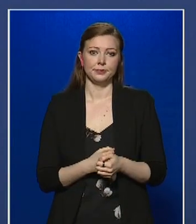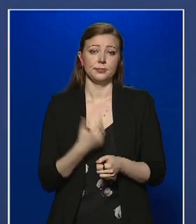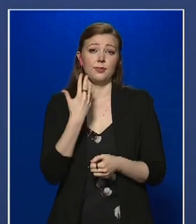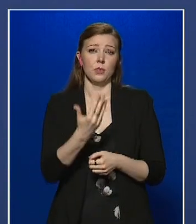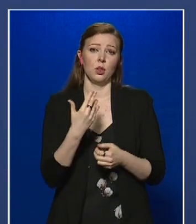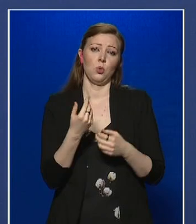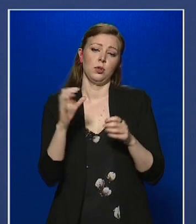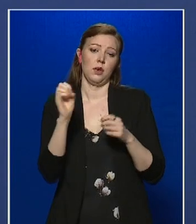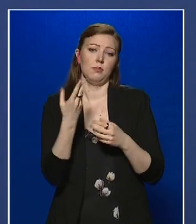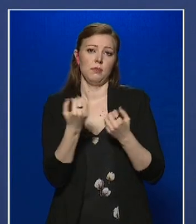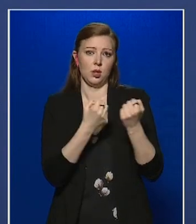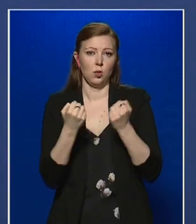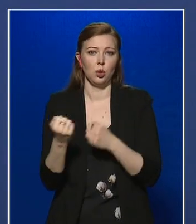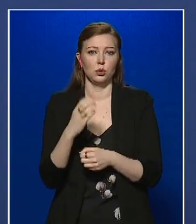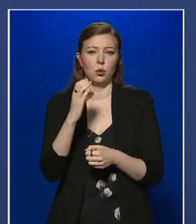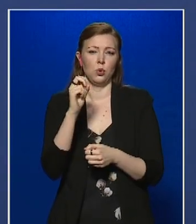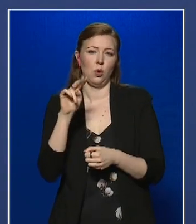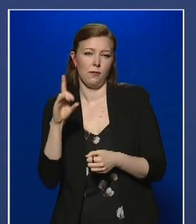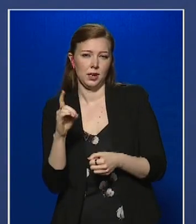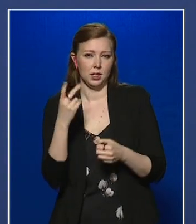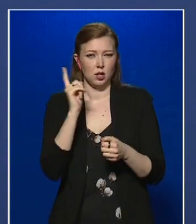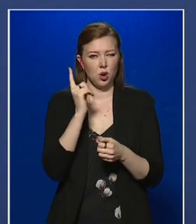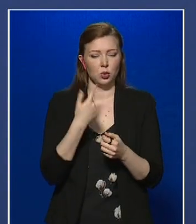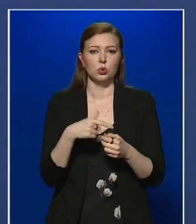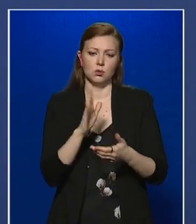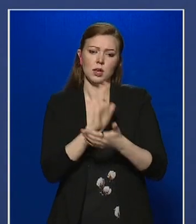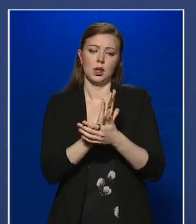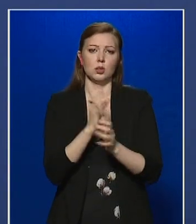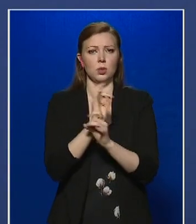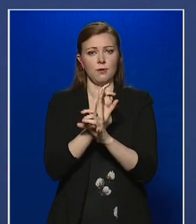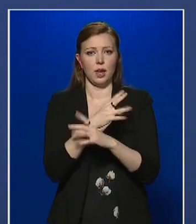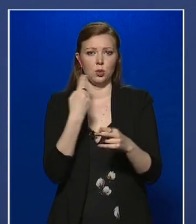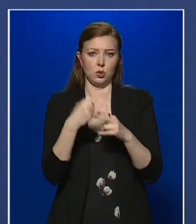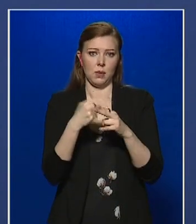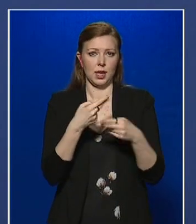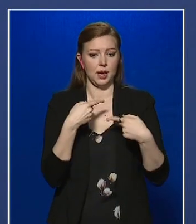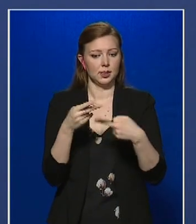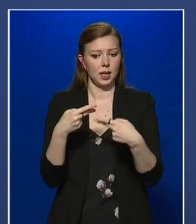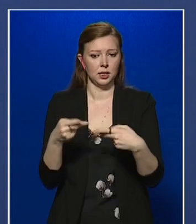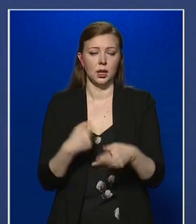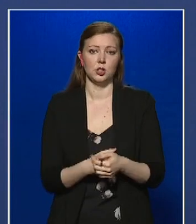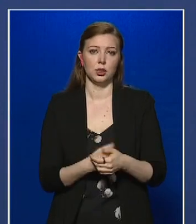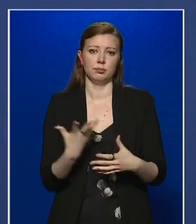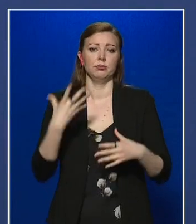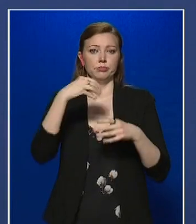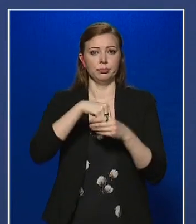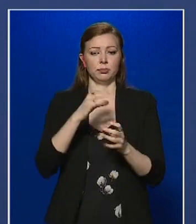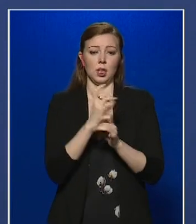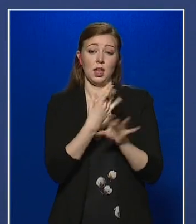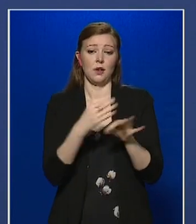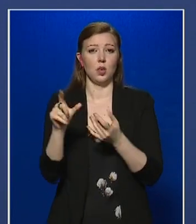mentőautót különítettünk el a COVID-gyanús, illetve igazoltan fertőzött betegek szállítására, és résztvállalunk a járványügyi